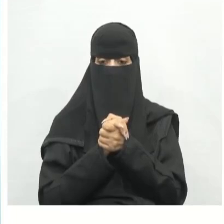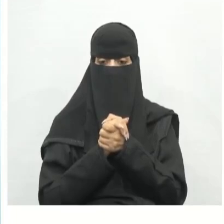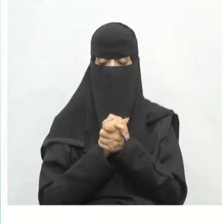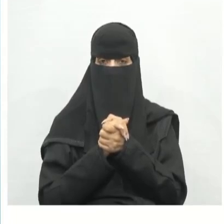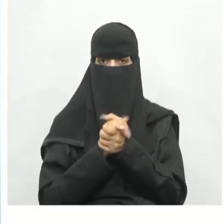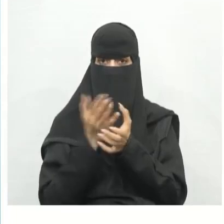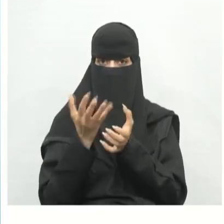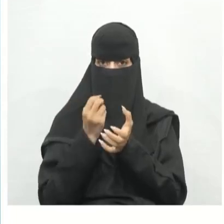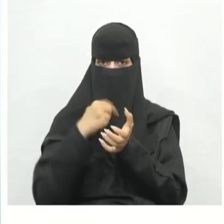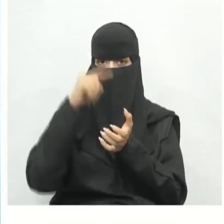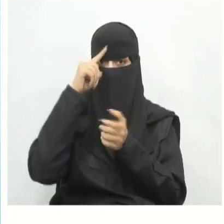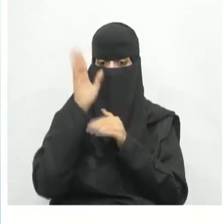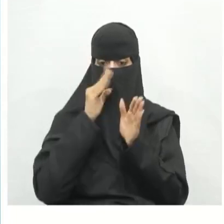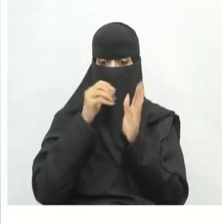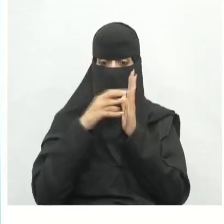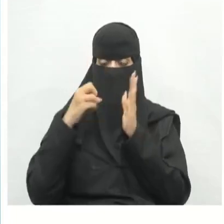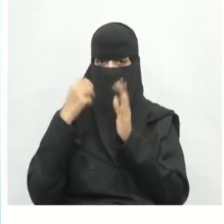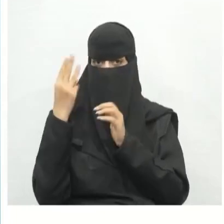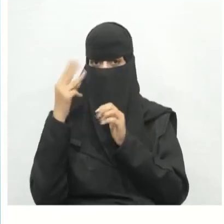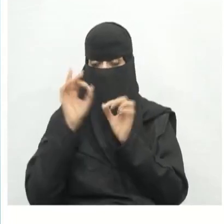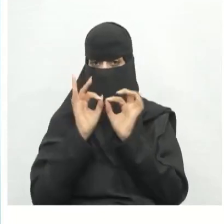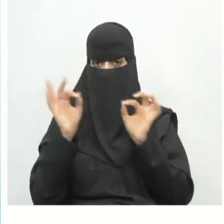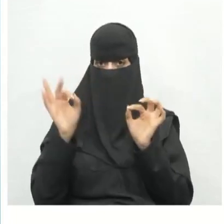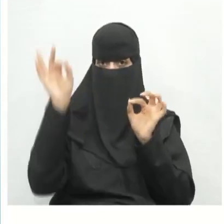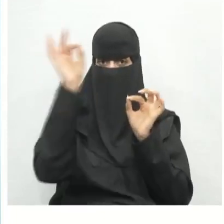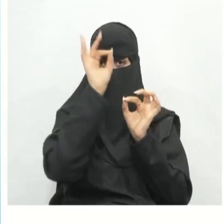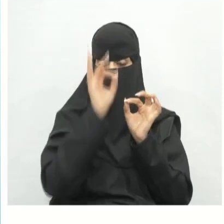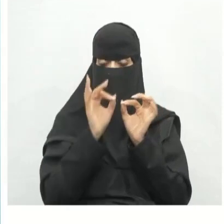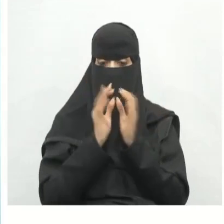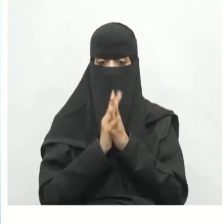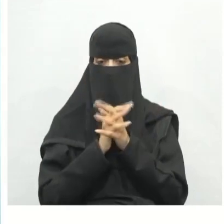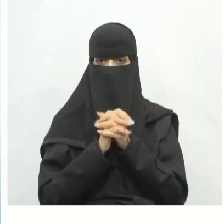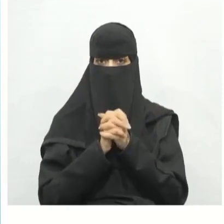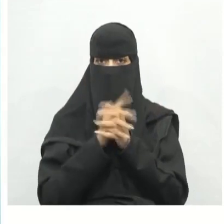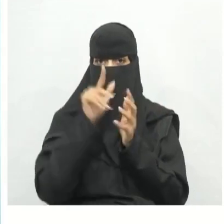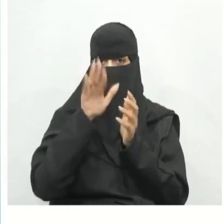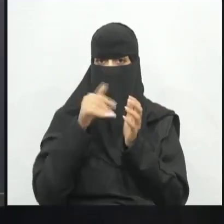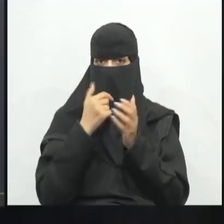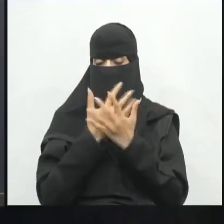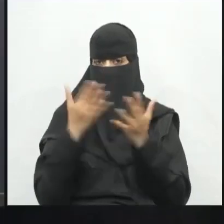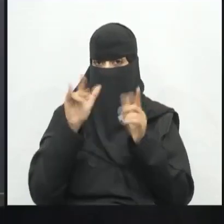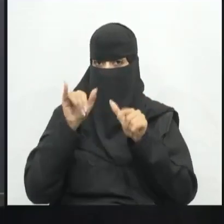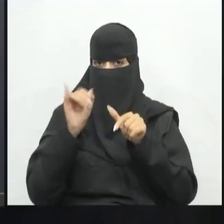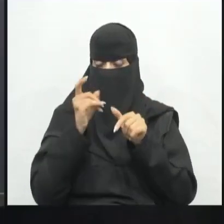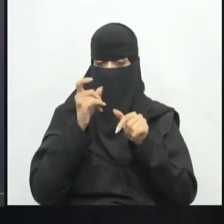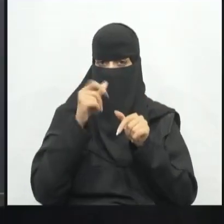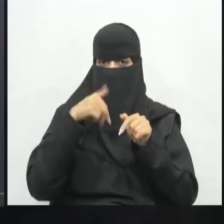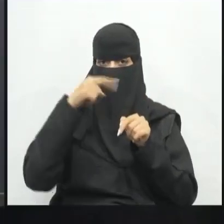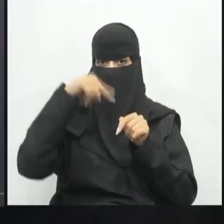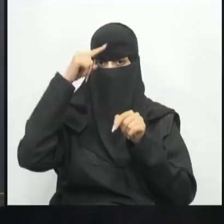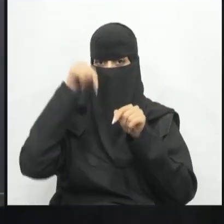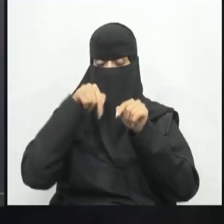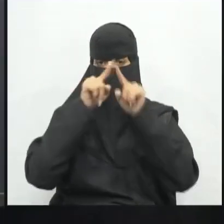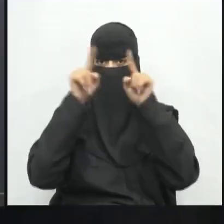واذكر أمثلة على النماذج ثلاثية الأبعاد هناك الكثير من الأمثلة على النماذج ثلاثية الأبعاد